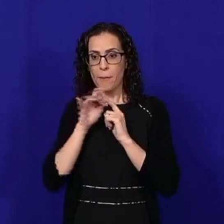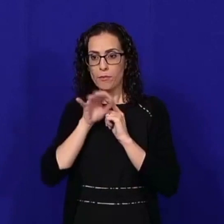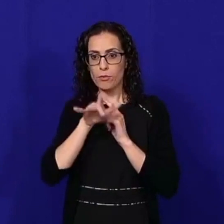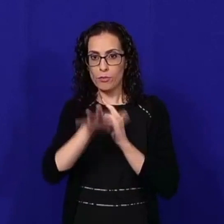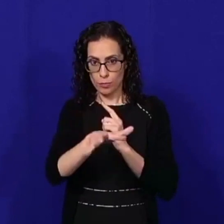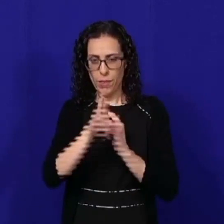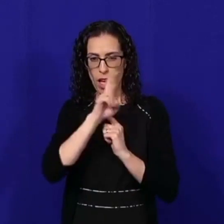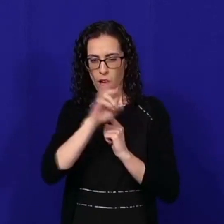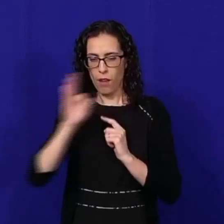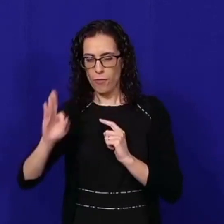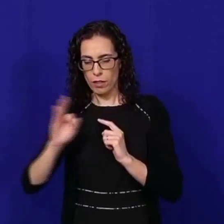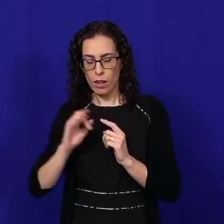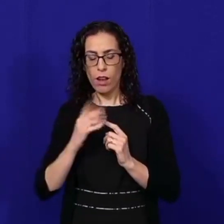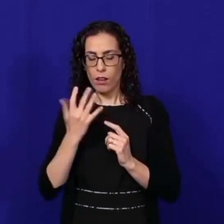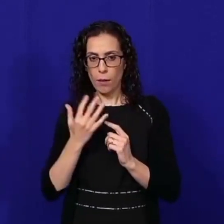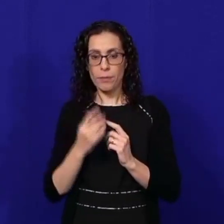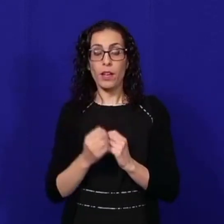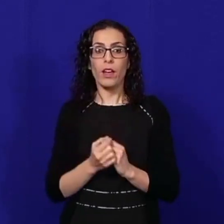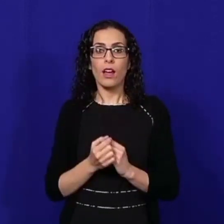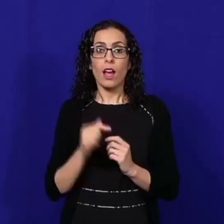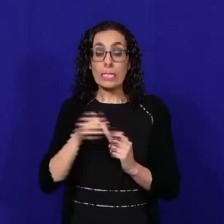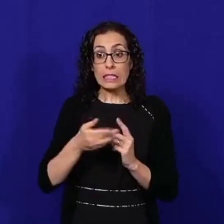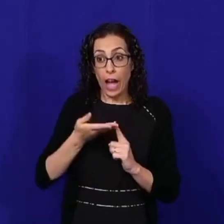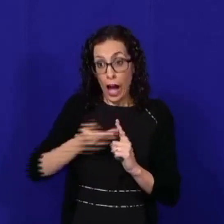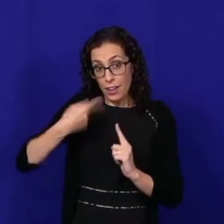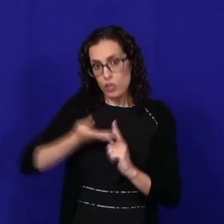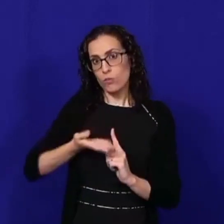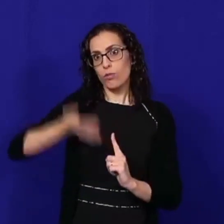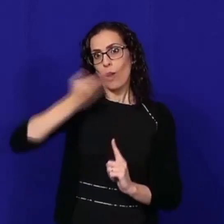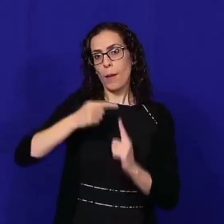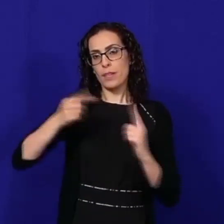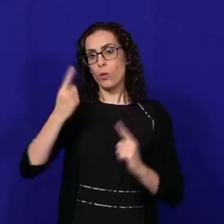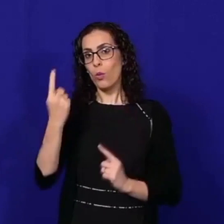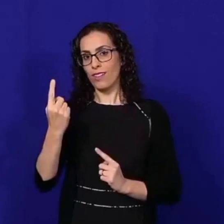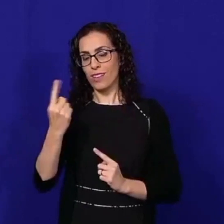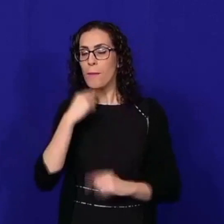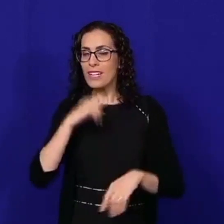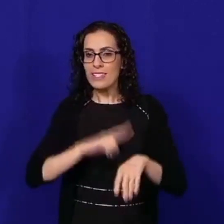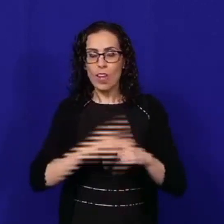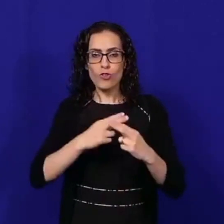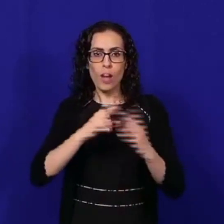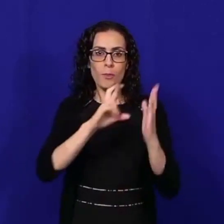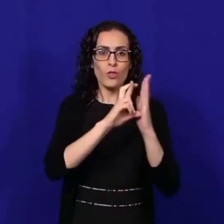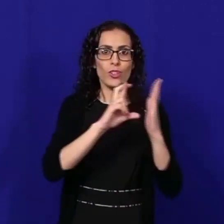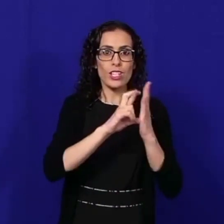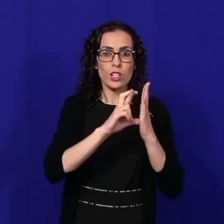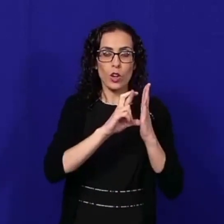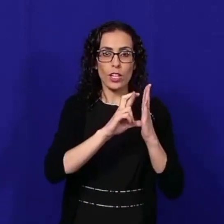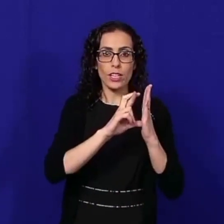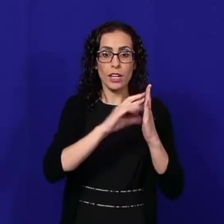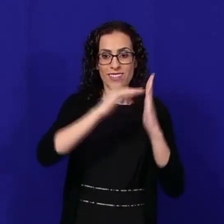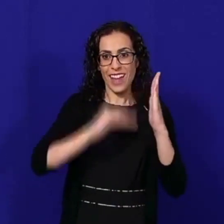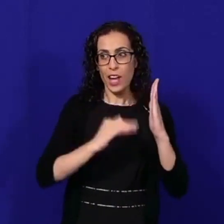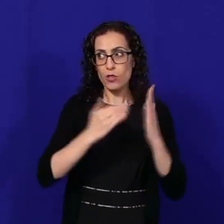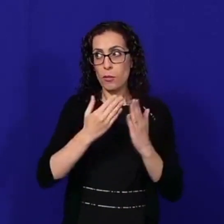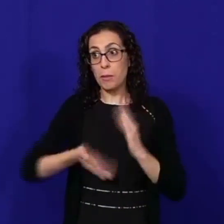u importanti għal-ekka ħna id-namnu dan l-emfisi għal-ekka ħna ma nistawx indaħlu mizuri li għu ma iktar ta-riskju għal